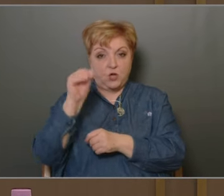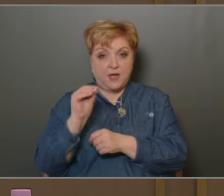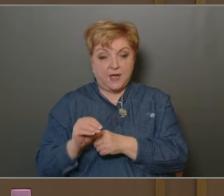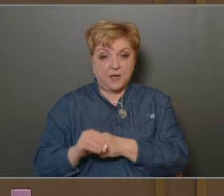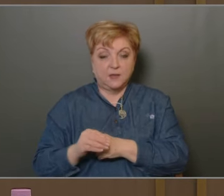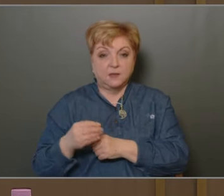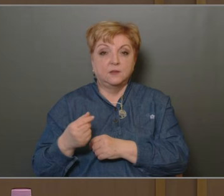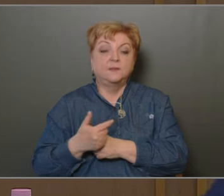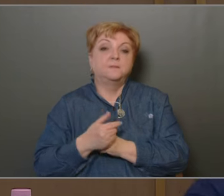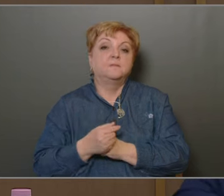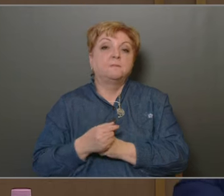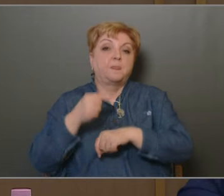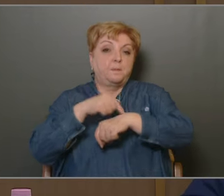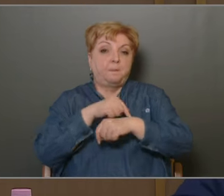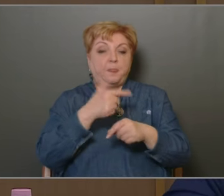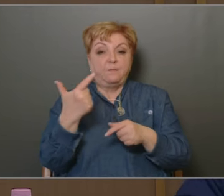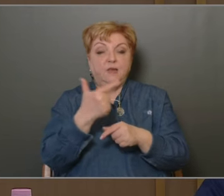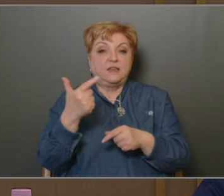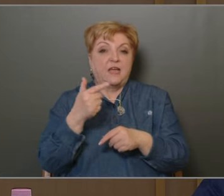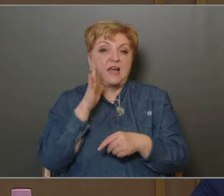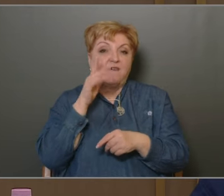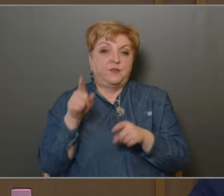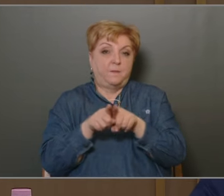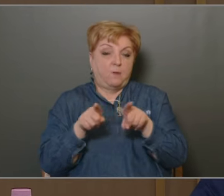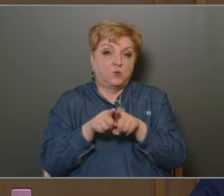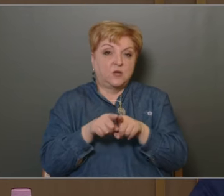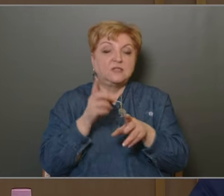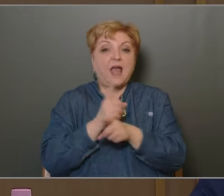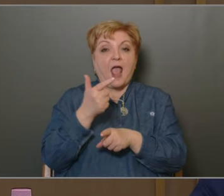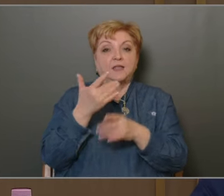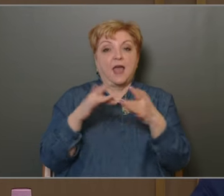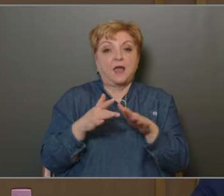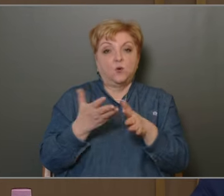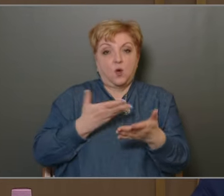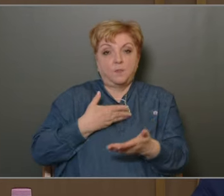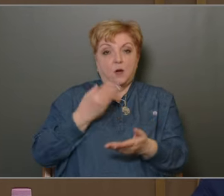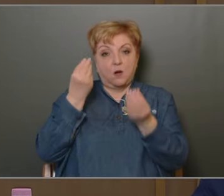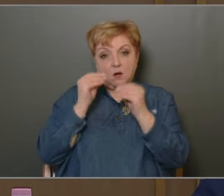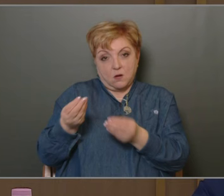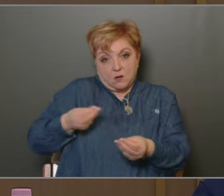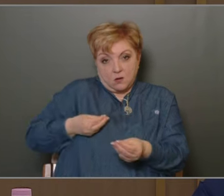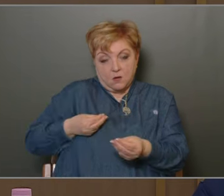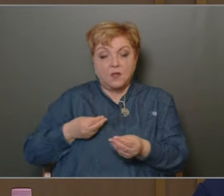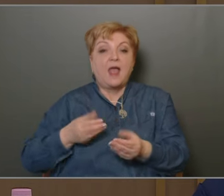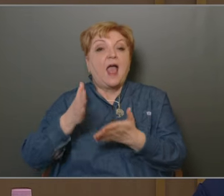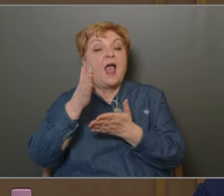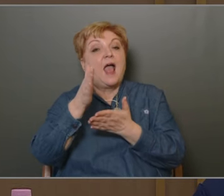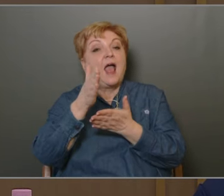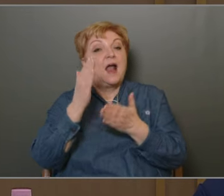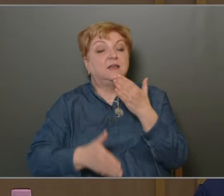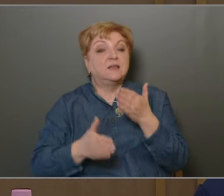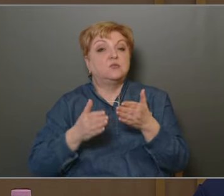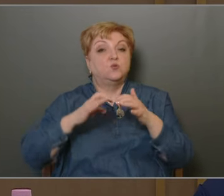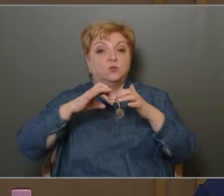ideig mindkét KFT-ben ugyanazok a személyek látják el a tisztséget, de csak egy helyről kapják a tiszteletdiat. Elkészült a szétvállási